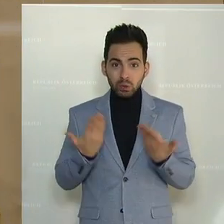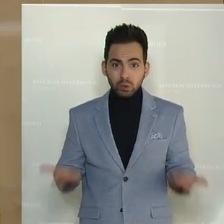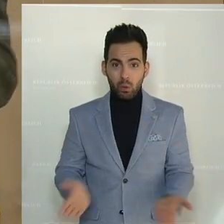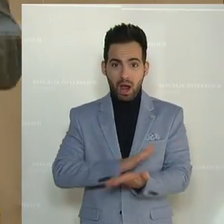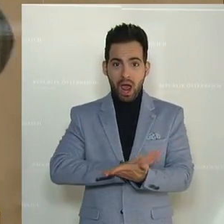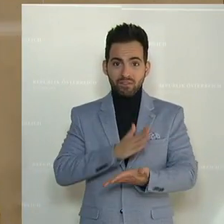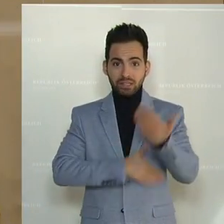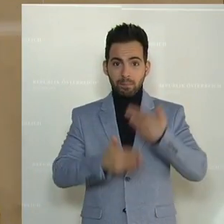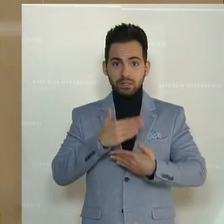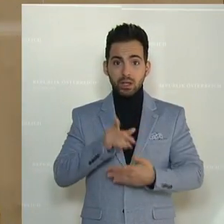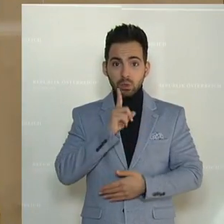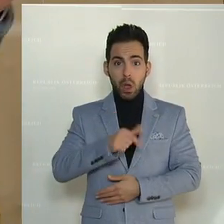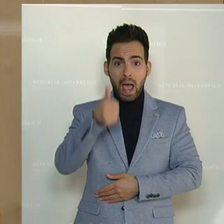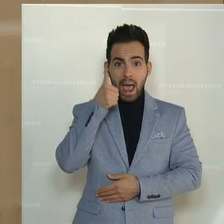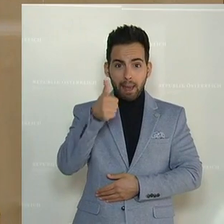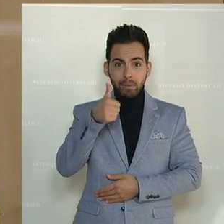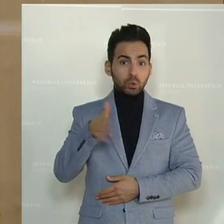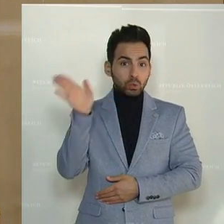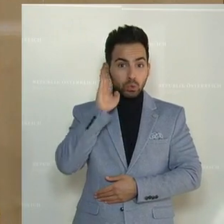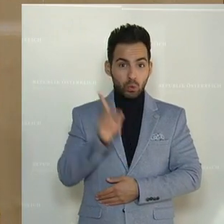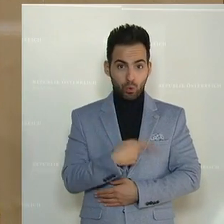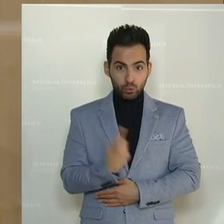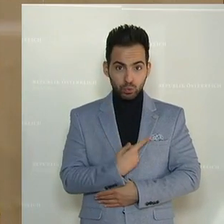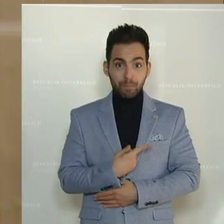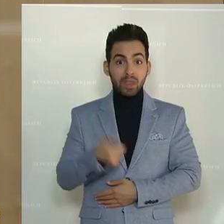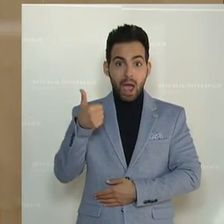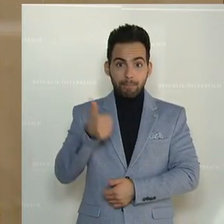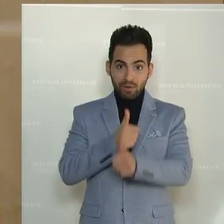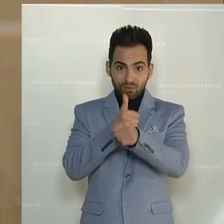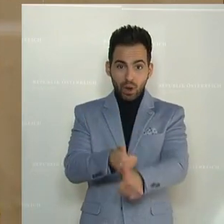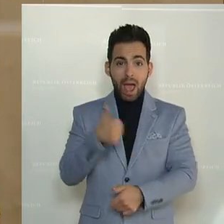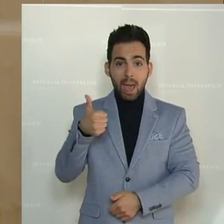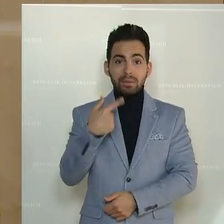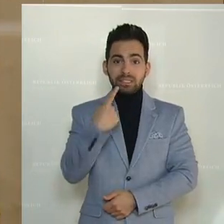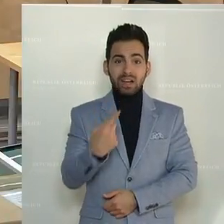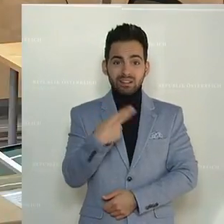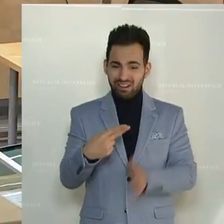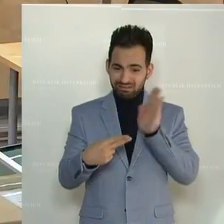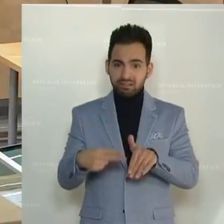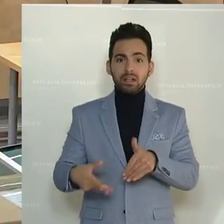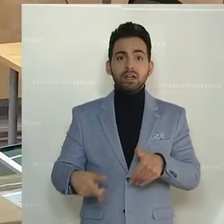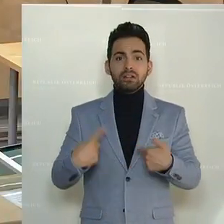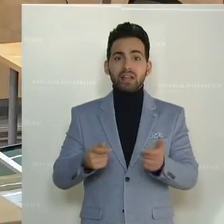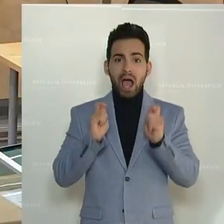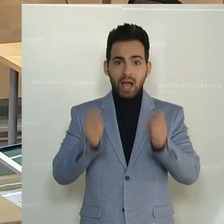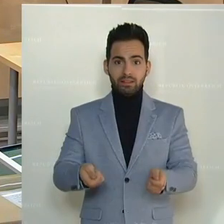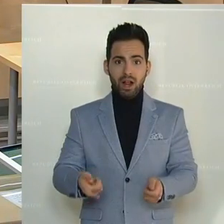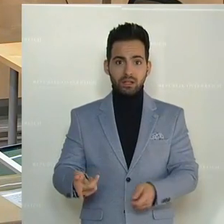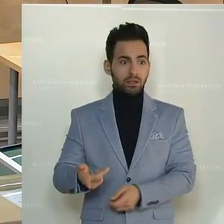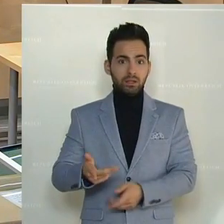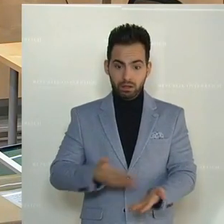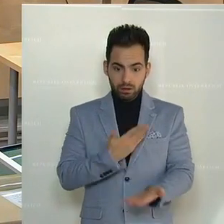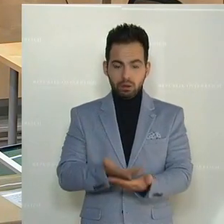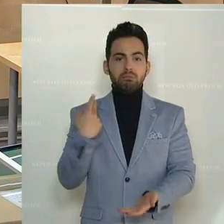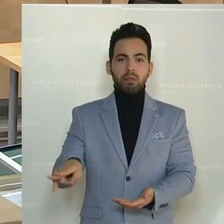es gewesen. Dazu hätte man einmal uns zuhören müssen. Einmal nicht Nein sagen müssen zu jedem Antrag. Nicht jeden Antrag,